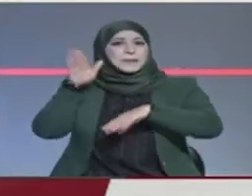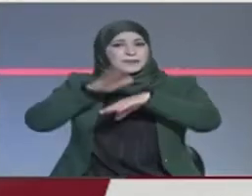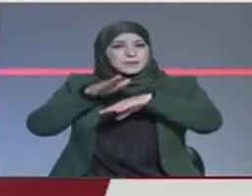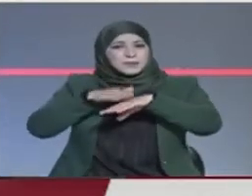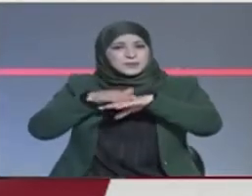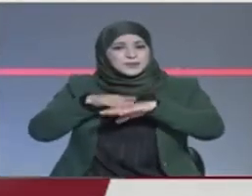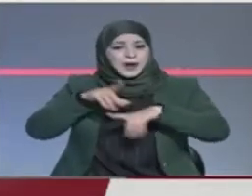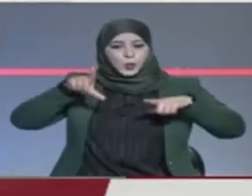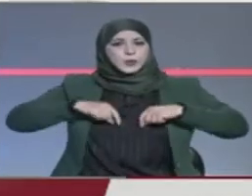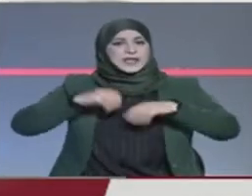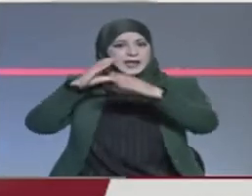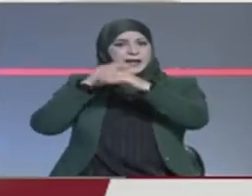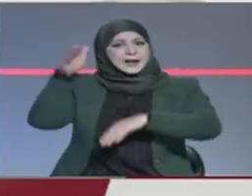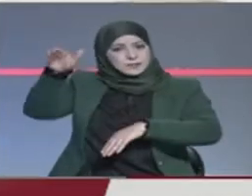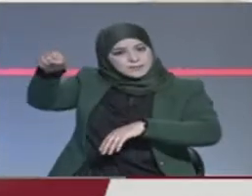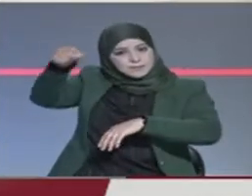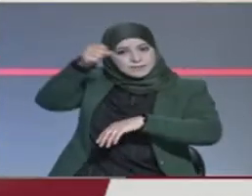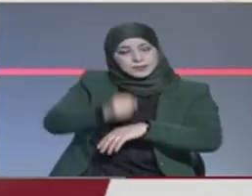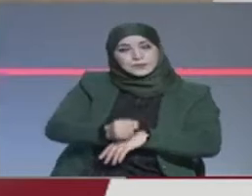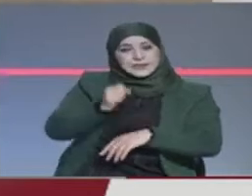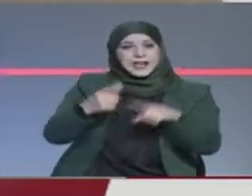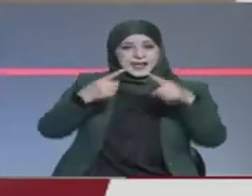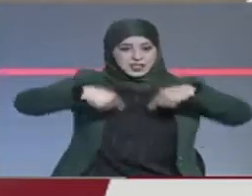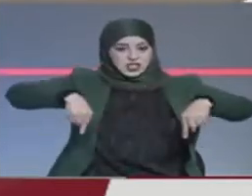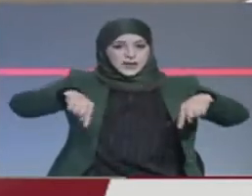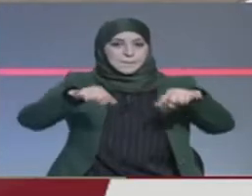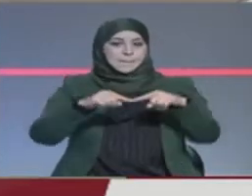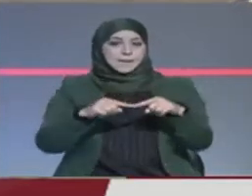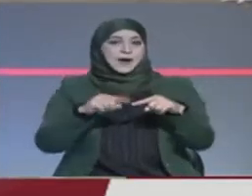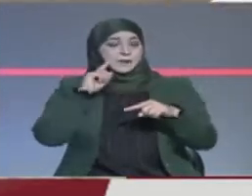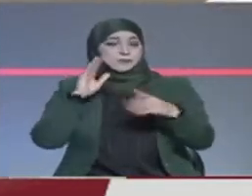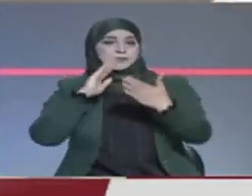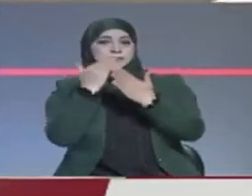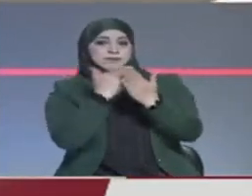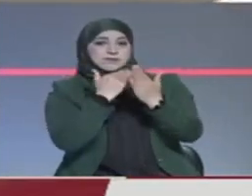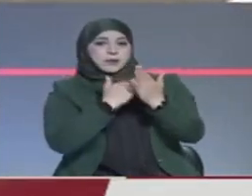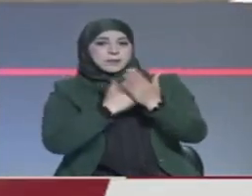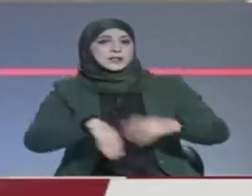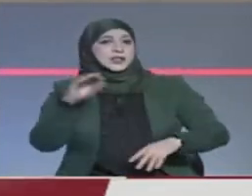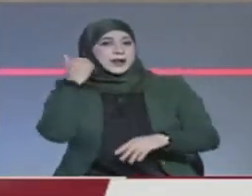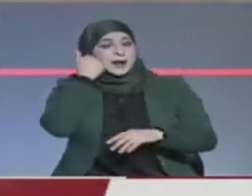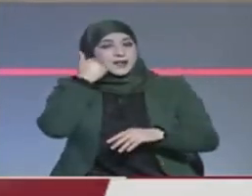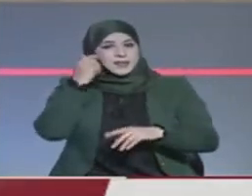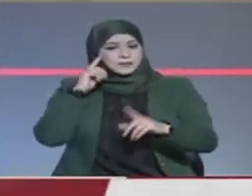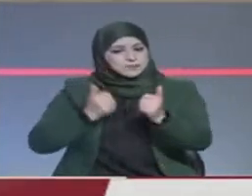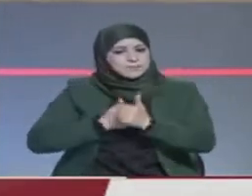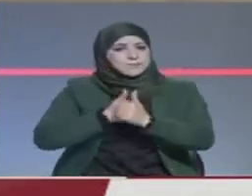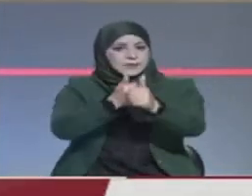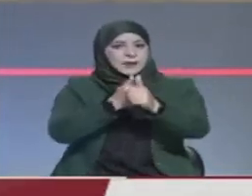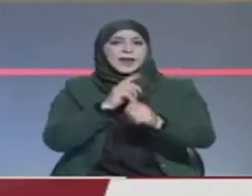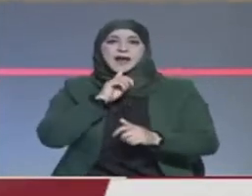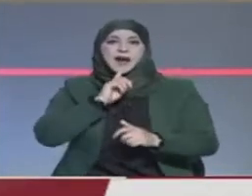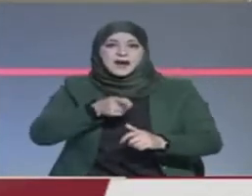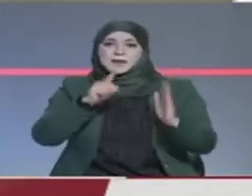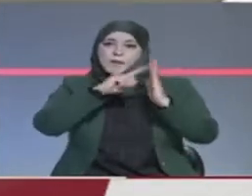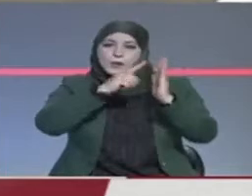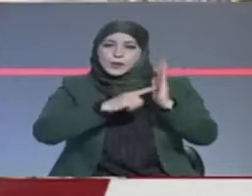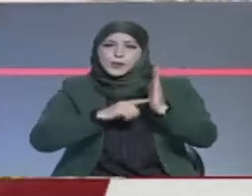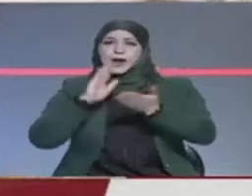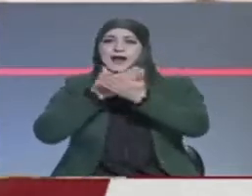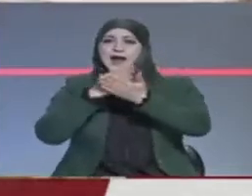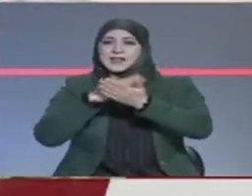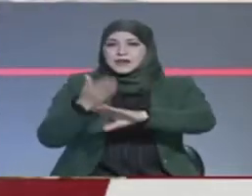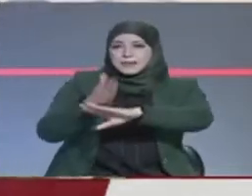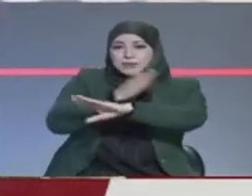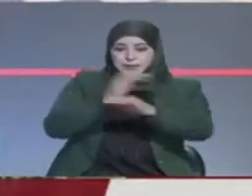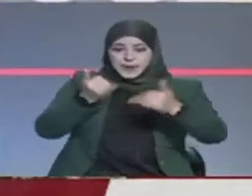سلطة الإشراف المتعلقة بوجوب حضورها في اجتماع مبرمج للاثنين لمتابعة القرارات التي تم اتخاذها